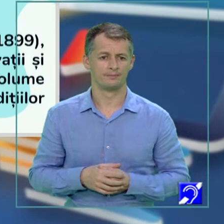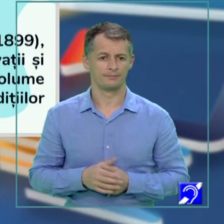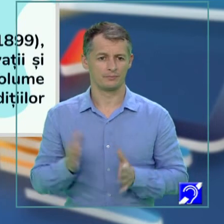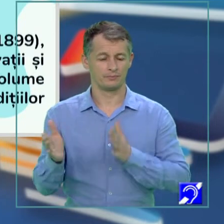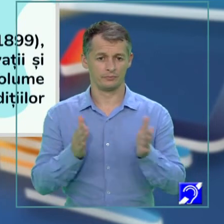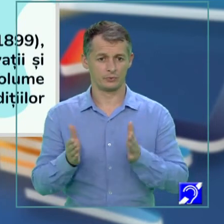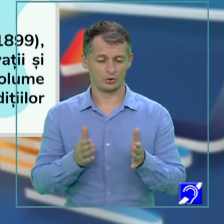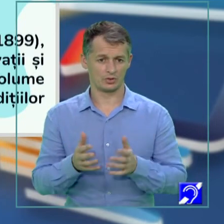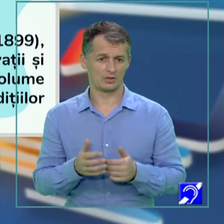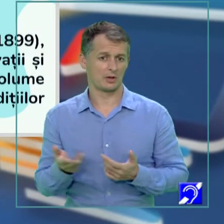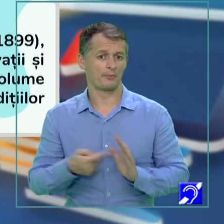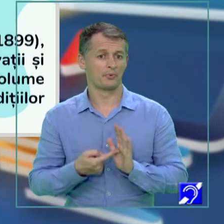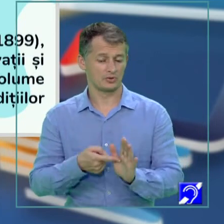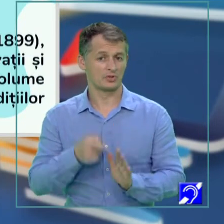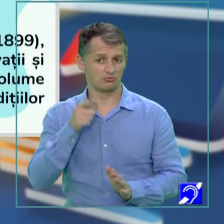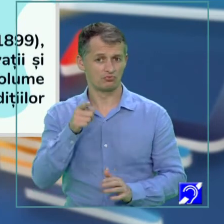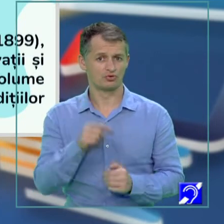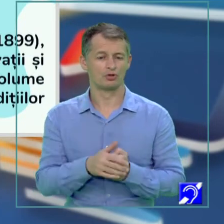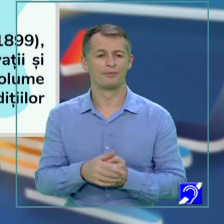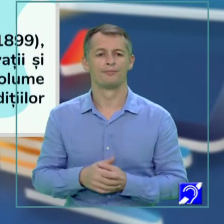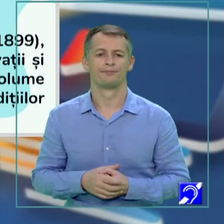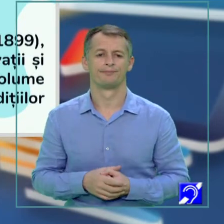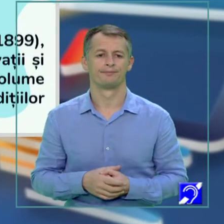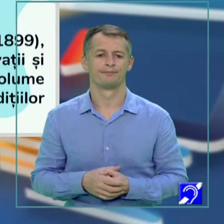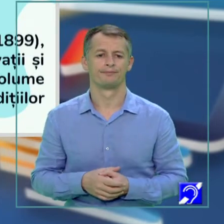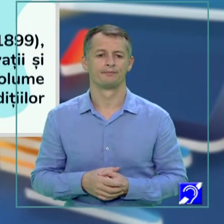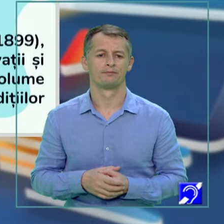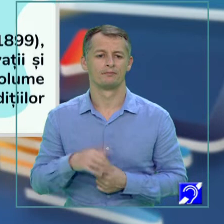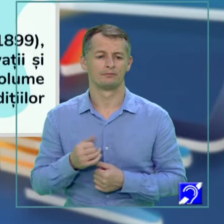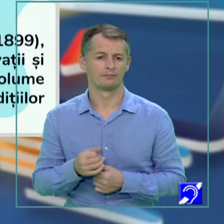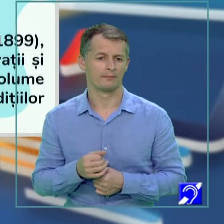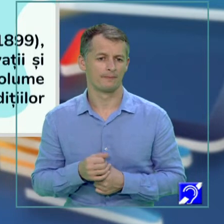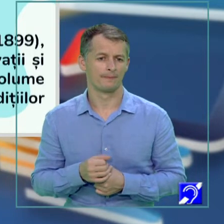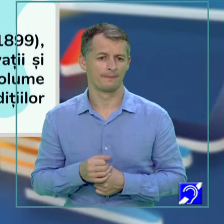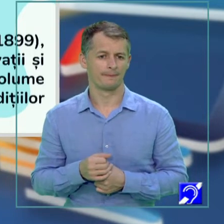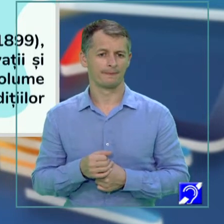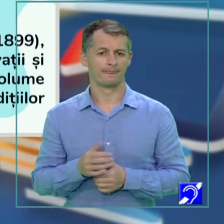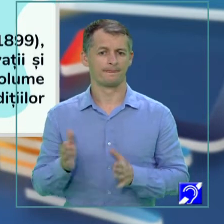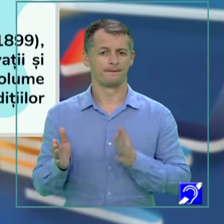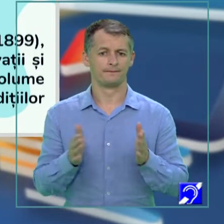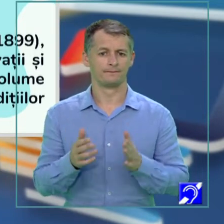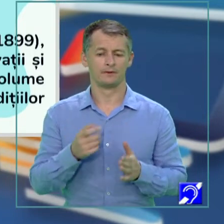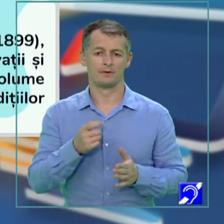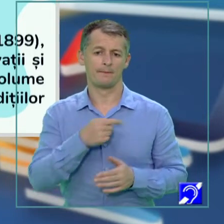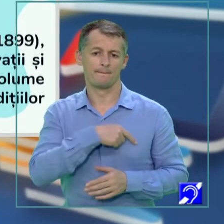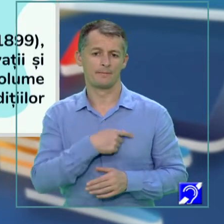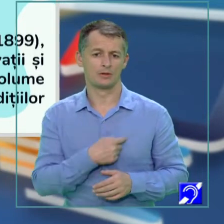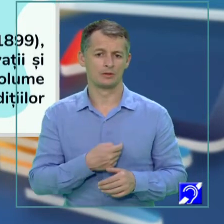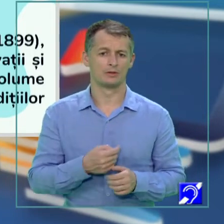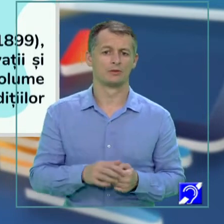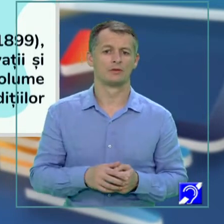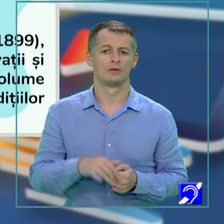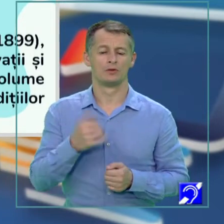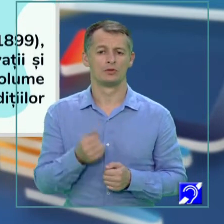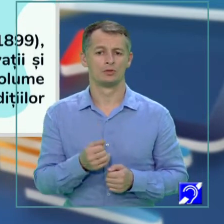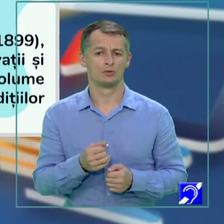pe care o prezintă și Emil Rakofiță în textul suport este aceasta. Între martie 1898